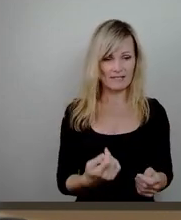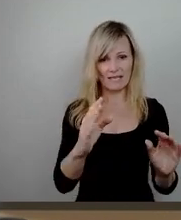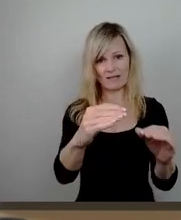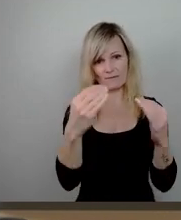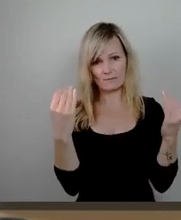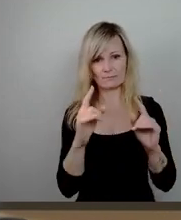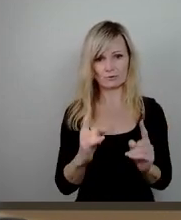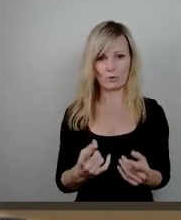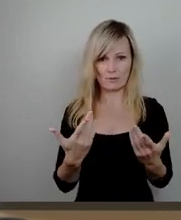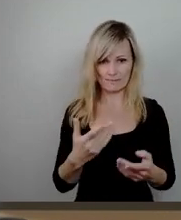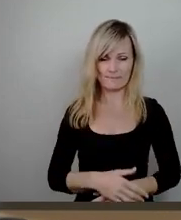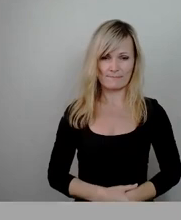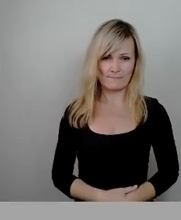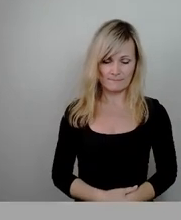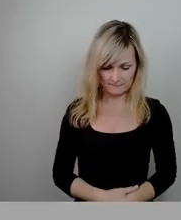Bitte ich um Abstimmung.